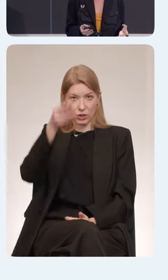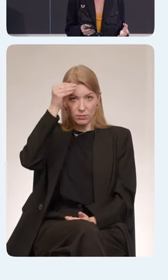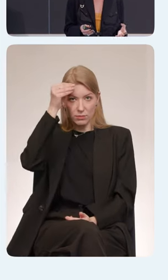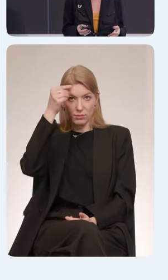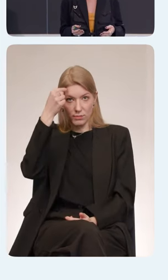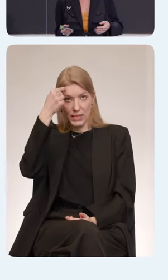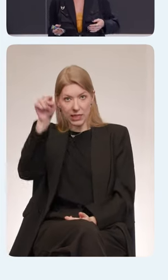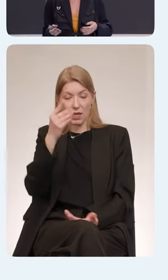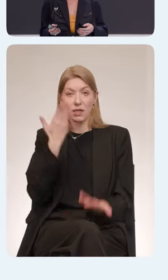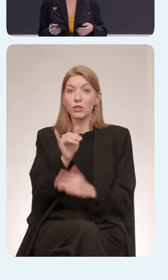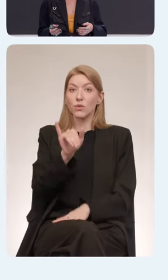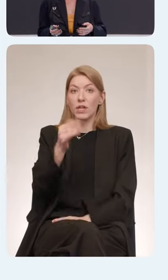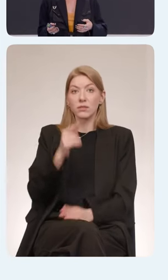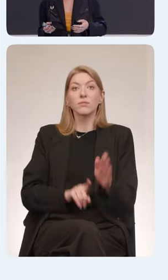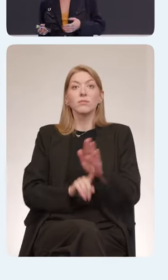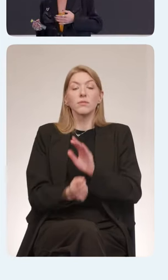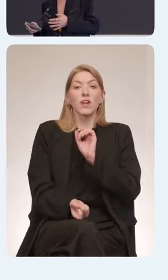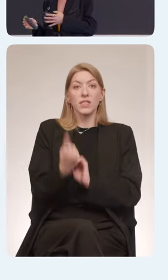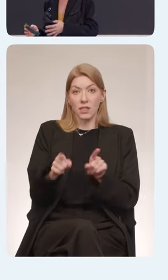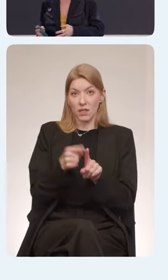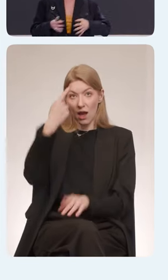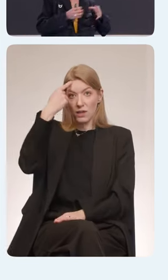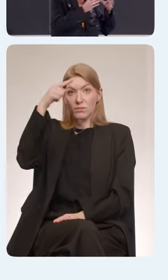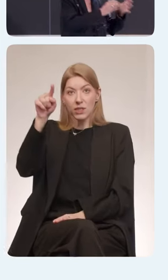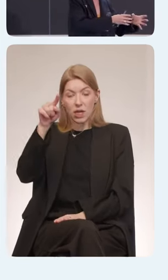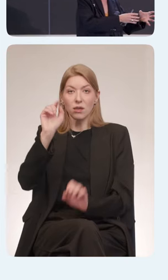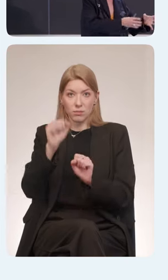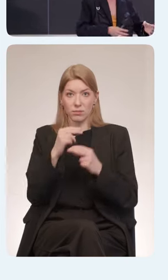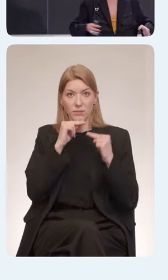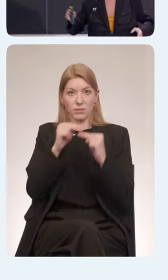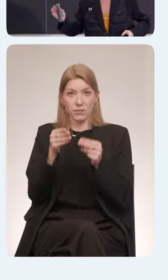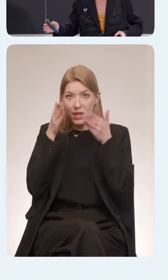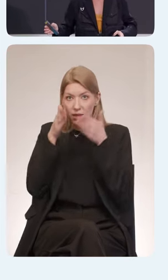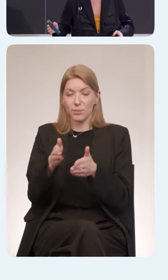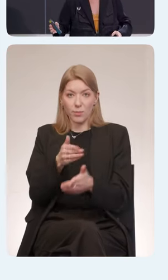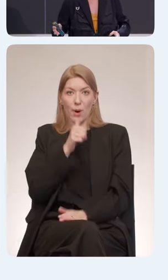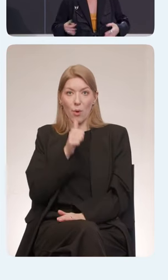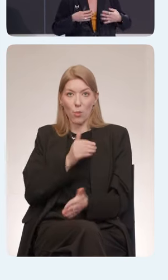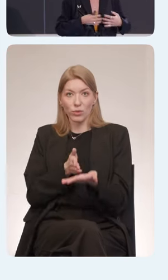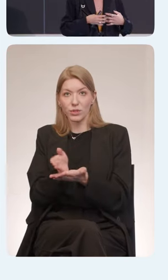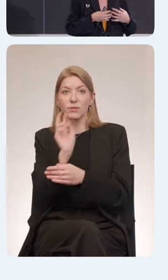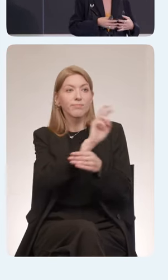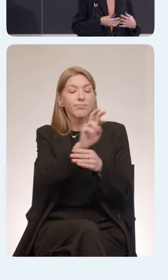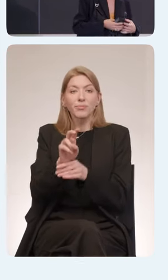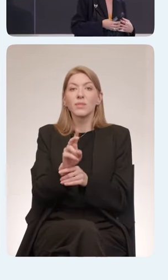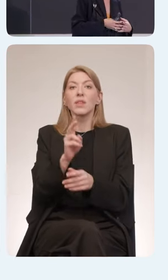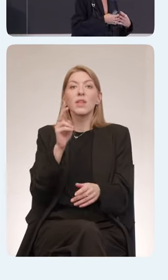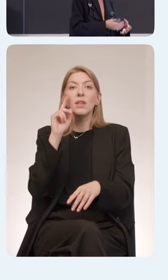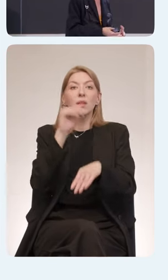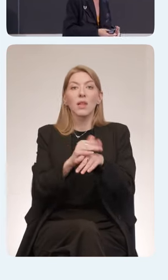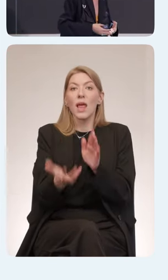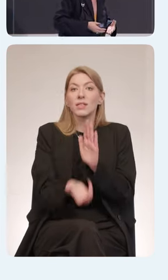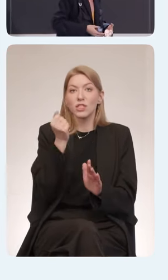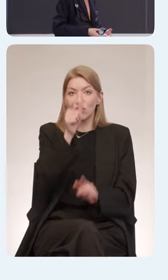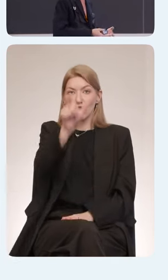продукта, зайдите в дизайнера. Если у вас не получилось зайти в разработку, зайдите в пиарщиков, найдите человека, которому это